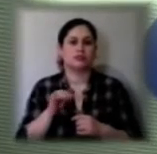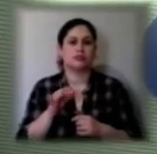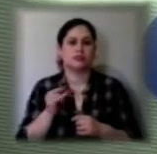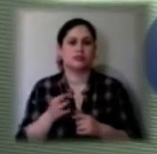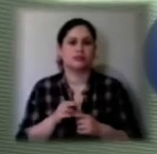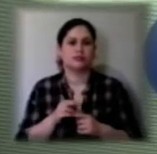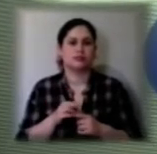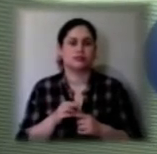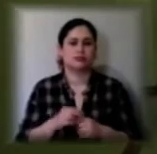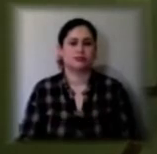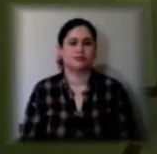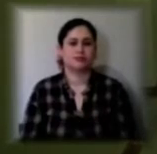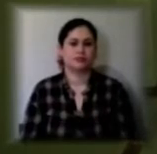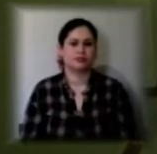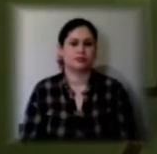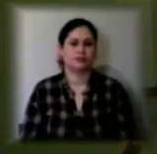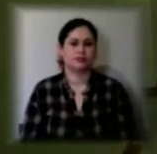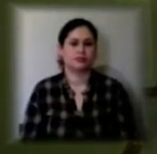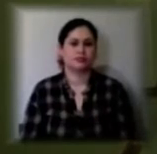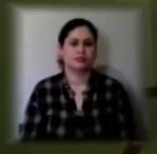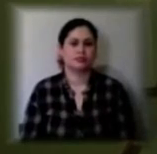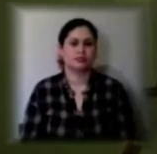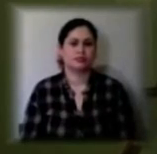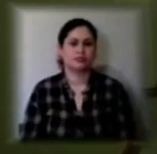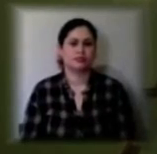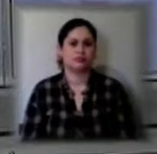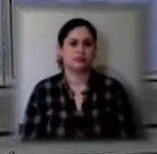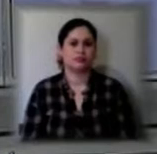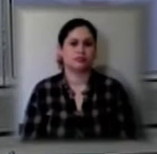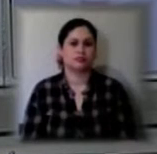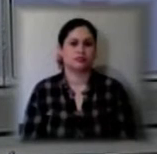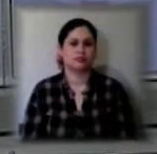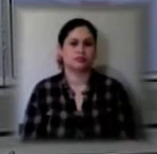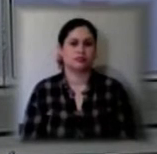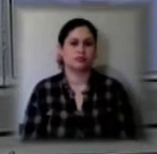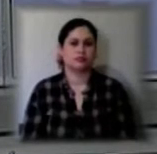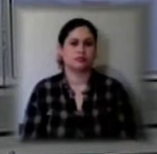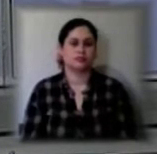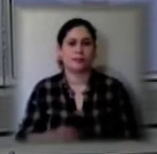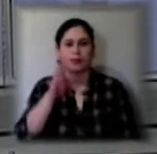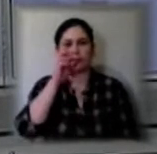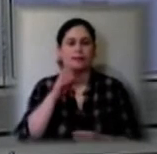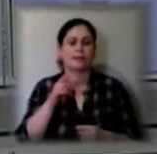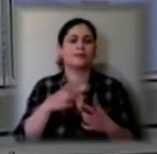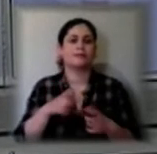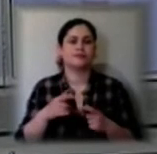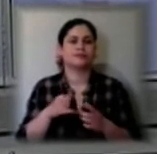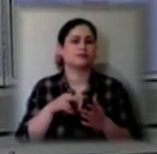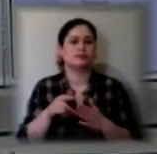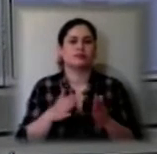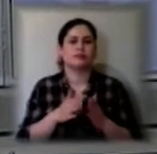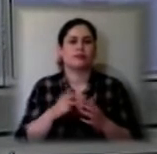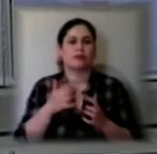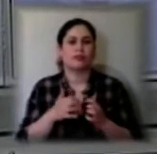Олена Протопопова, Володимир Чепінога. Новини на Суспільному. Херсон Державний іспит, не виходячи з дому, у Херсонському